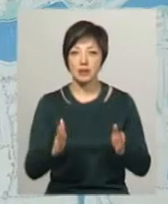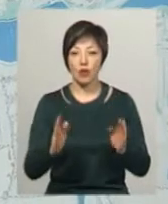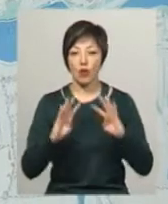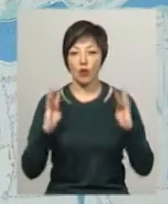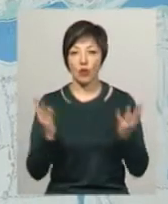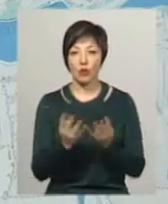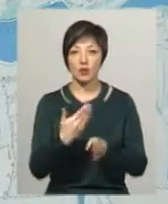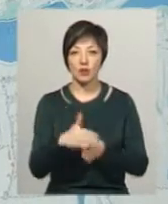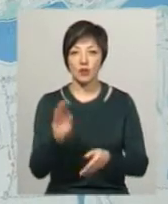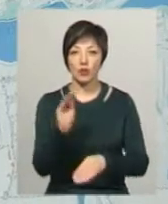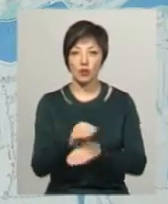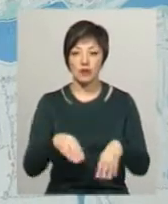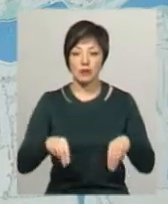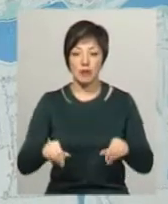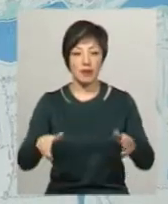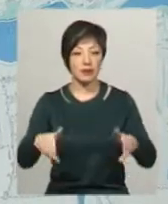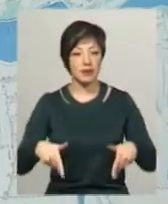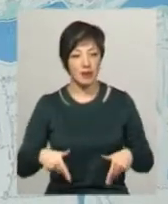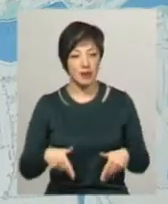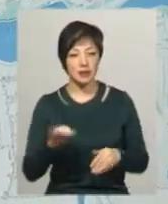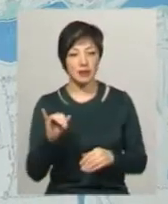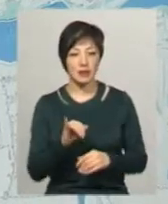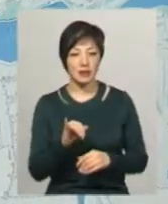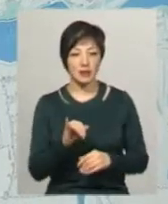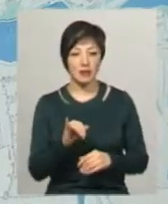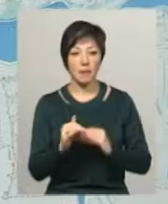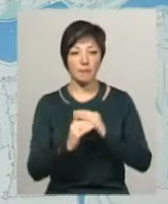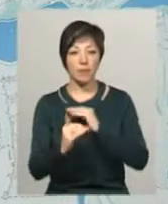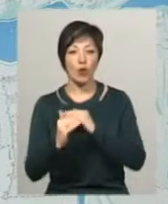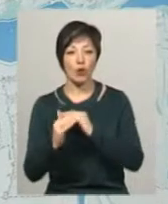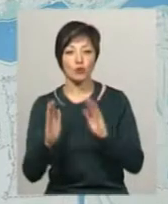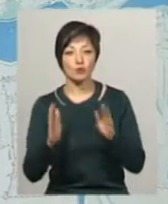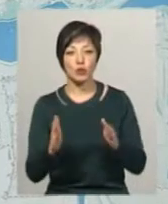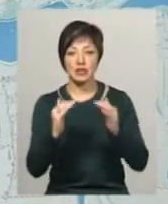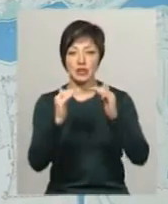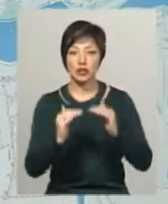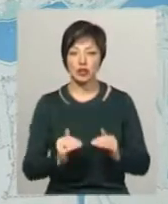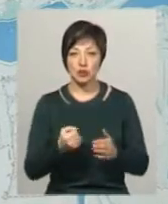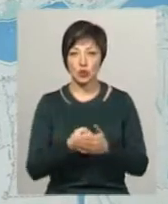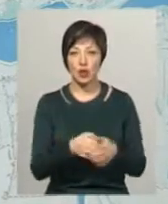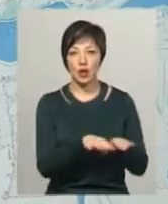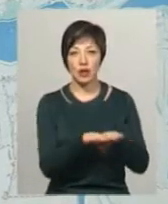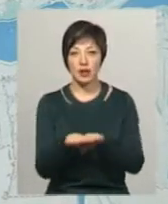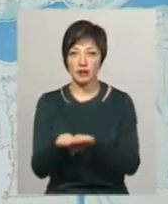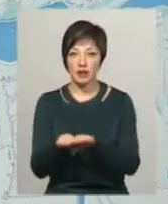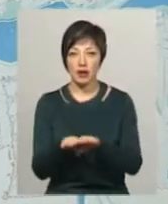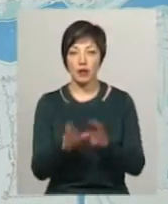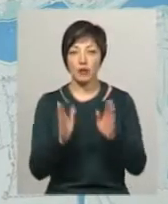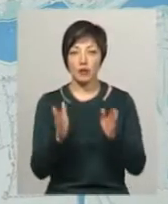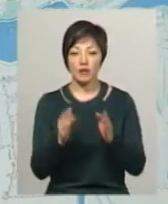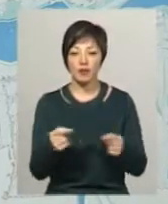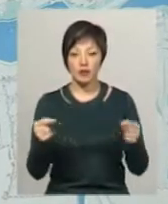вже казала, виділені додаткові земельні ділянки, і полігон буде знижено до рівня, який би